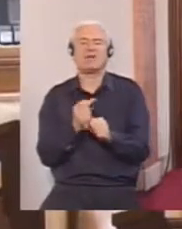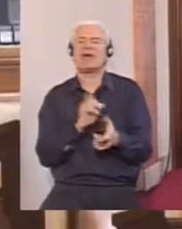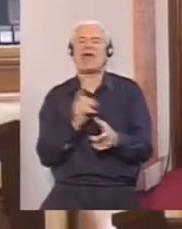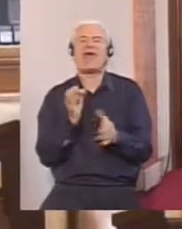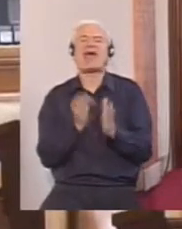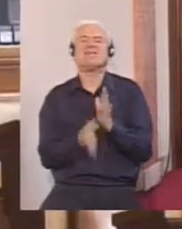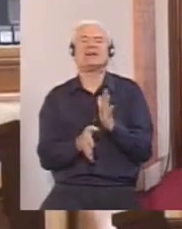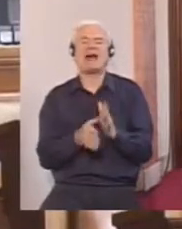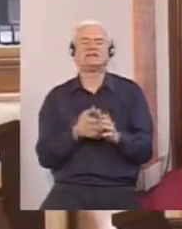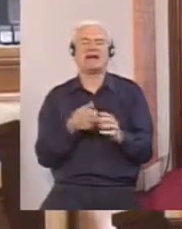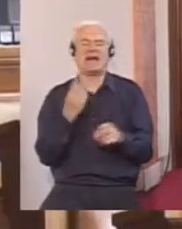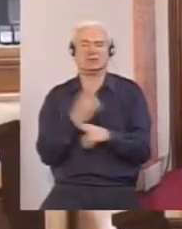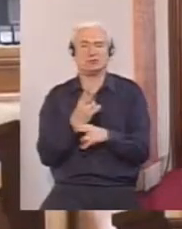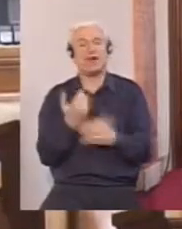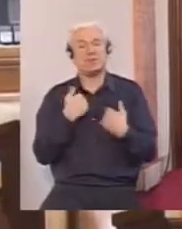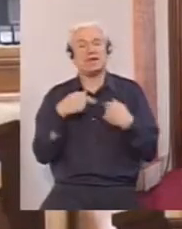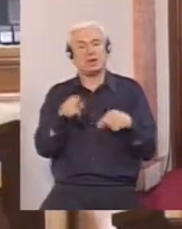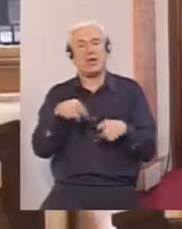Ajde to da popravimo.